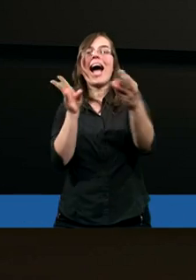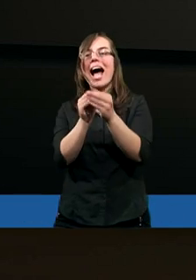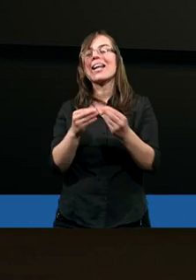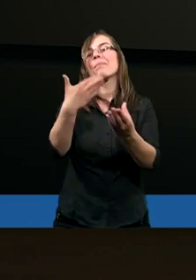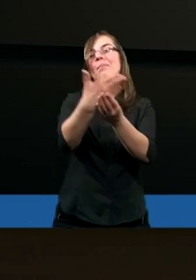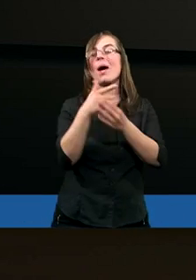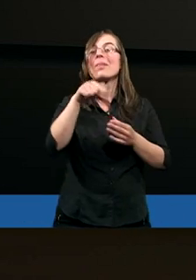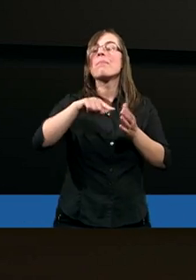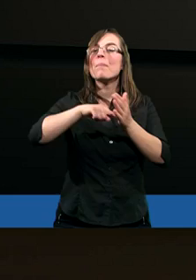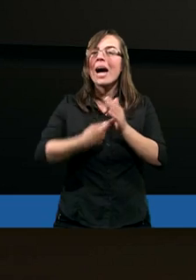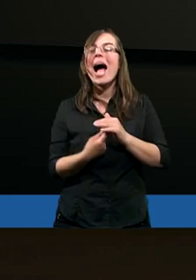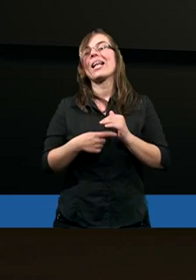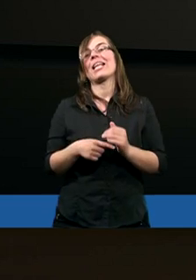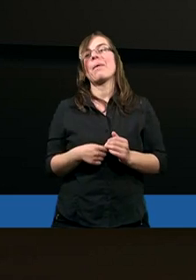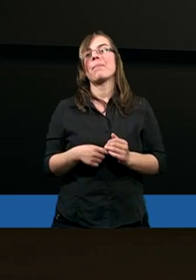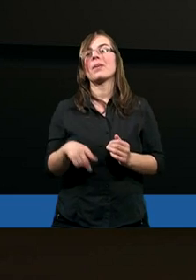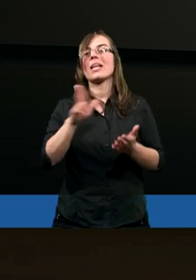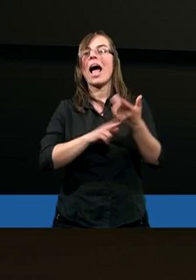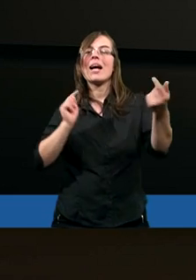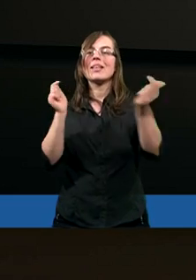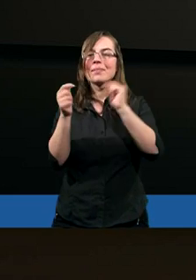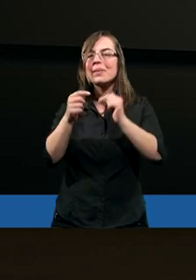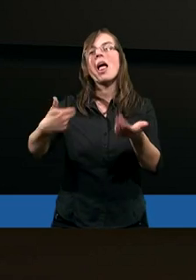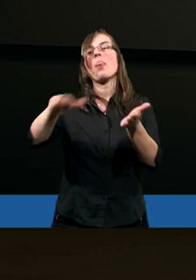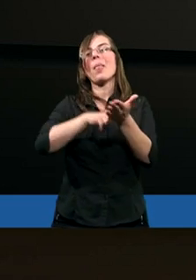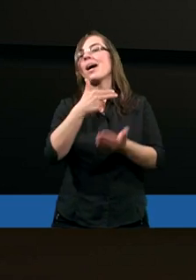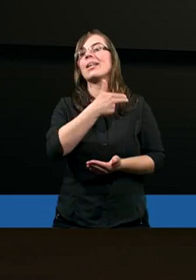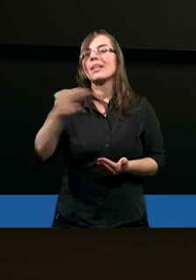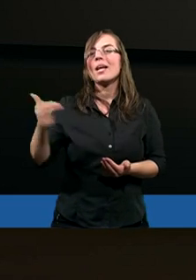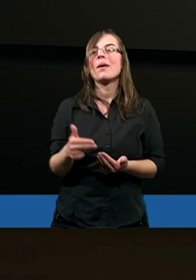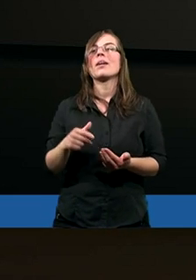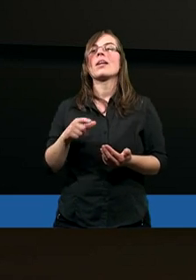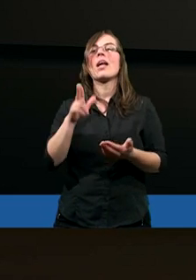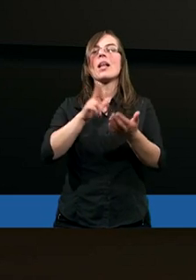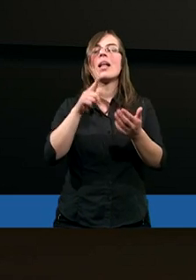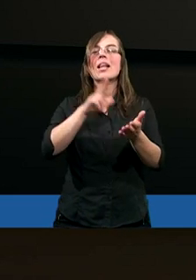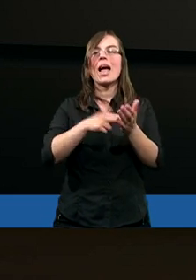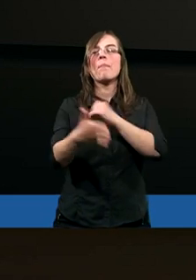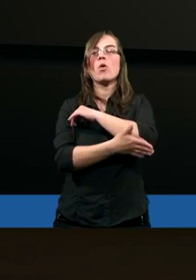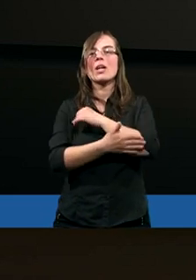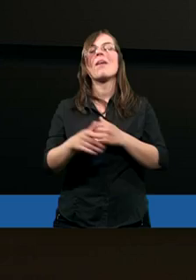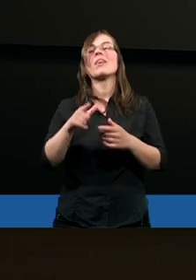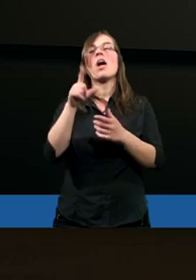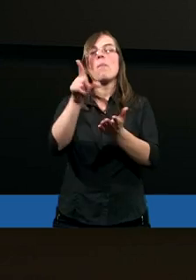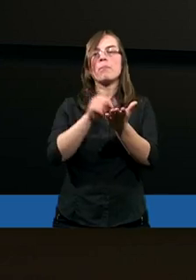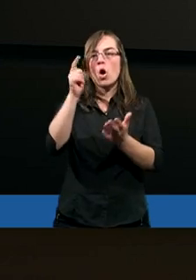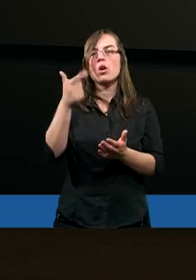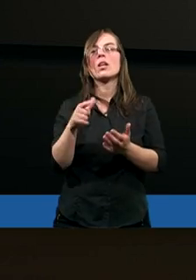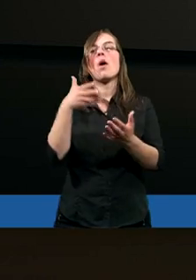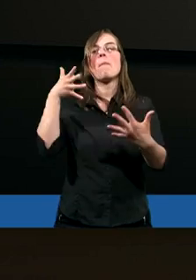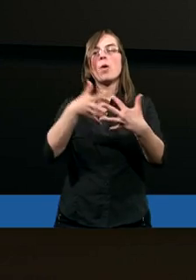zapraszam na dyskusję na temat dalej na podstawie drugiego listu Piotra